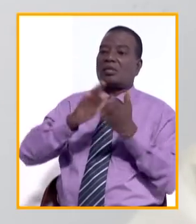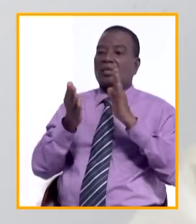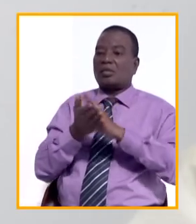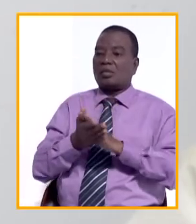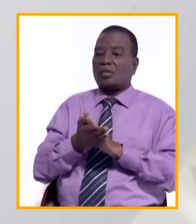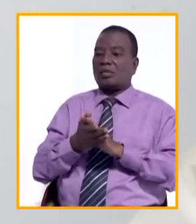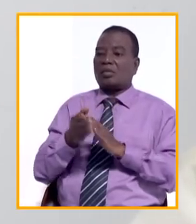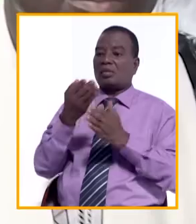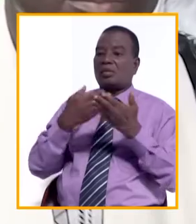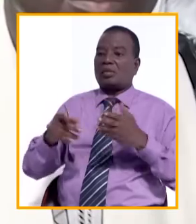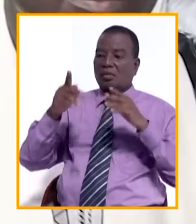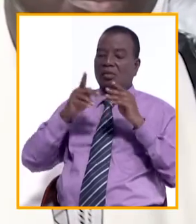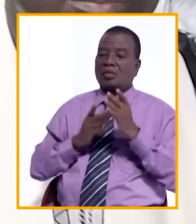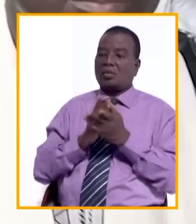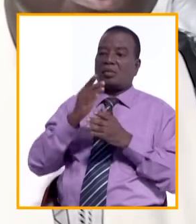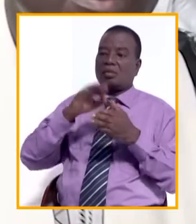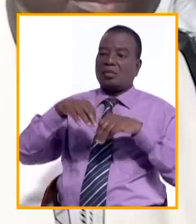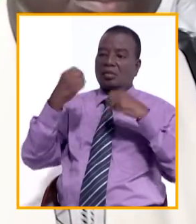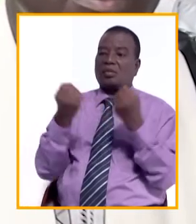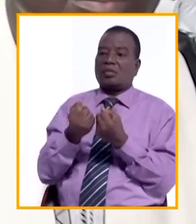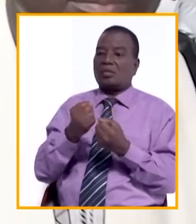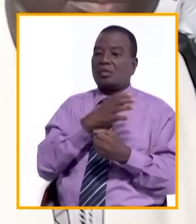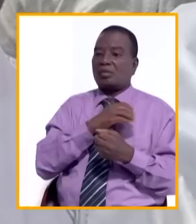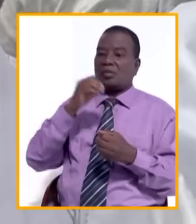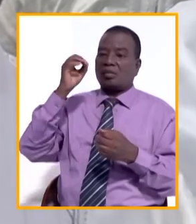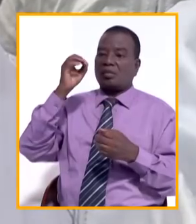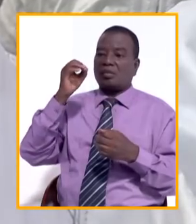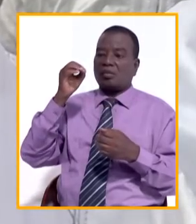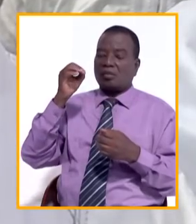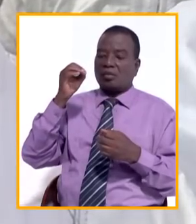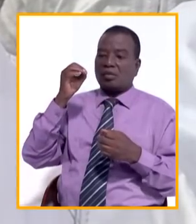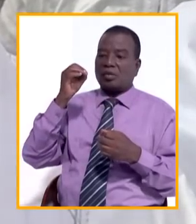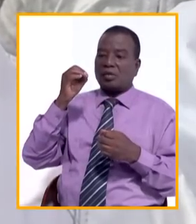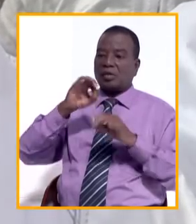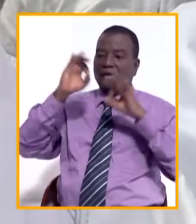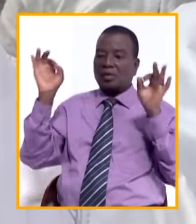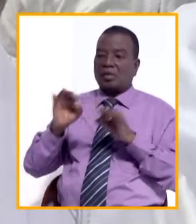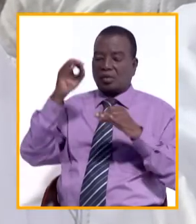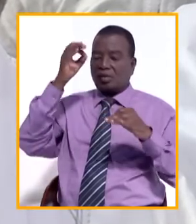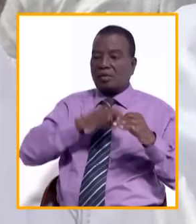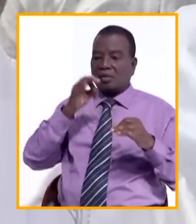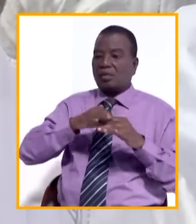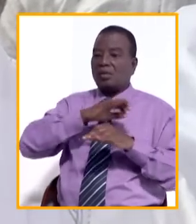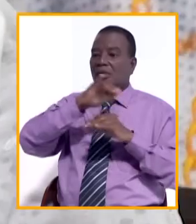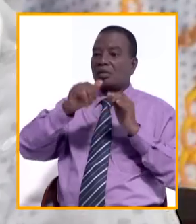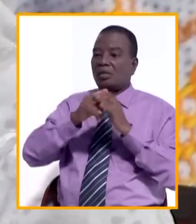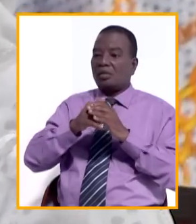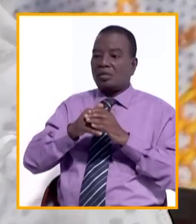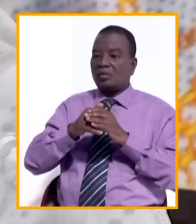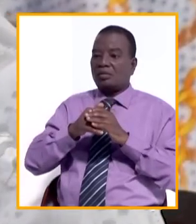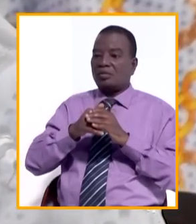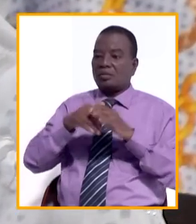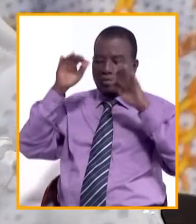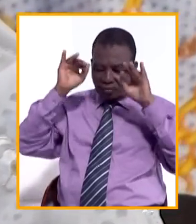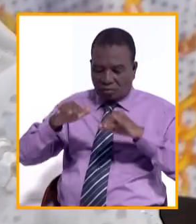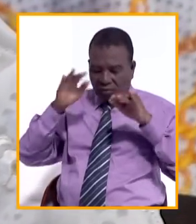'un de bien dans la société. » Cette édition a bénéficié du soutien des guides religieux nationaux et internationaux, mais surtout de la présence